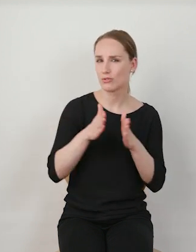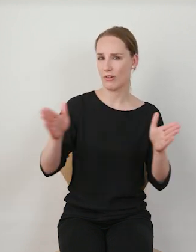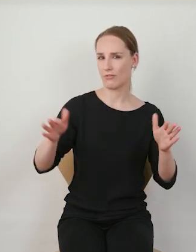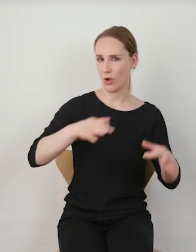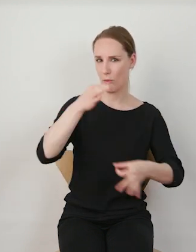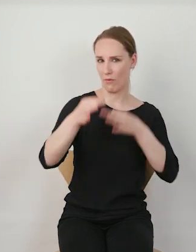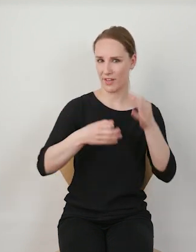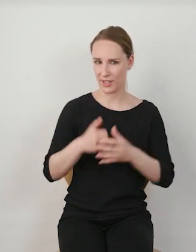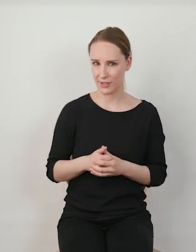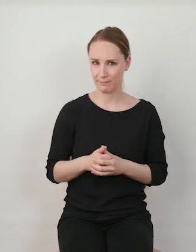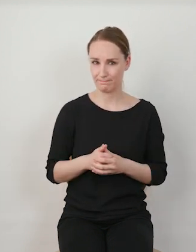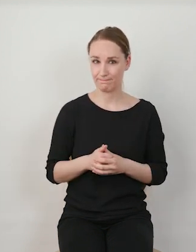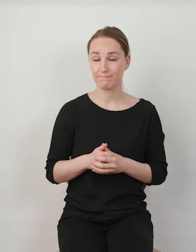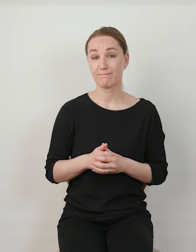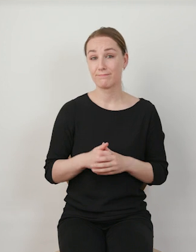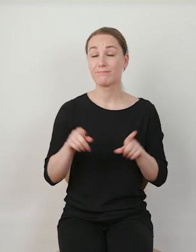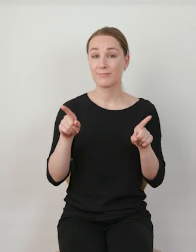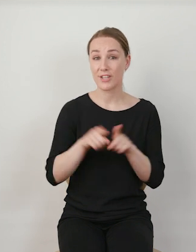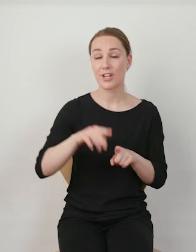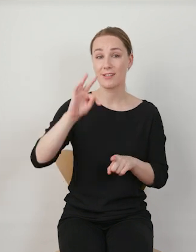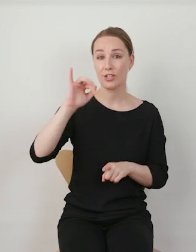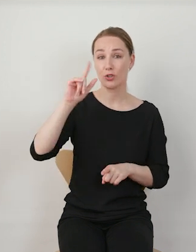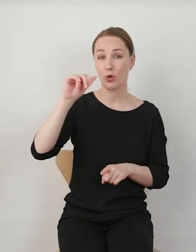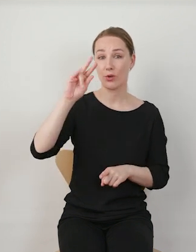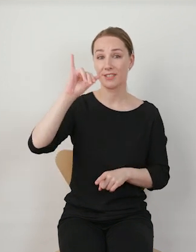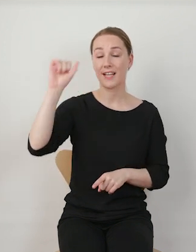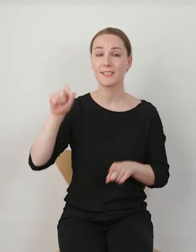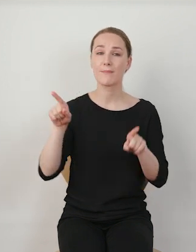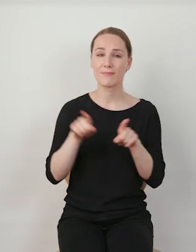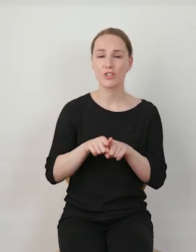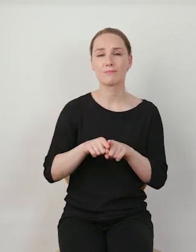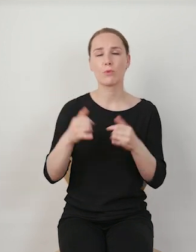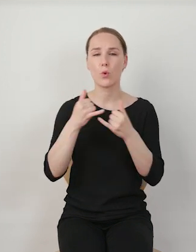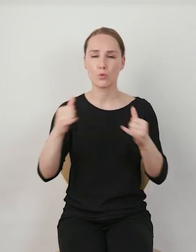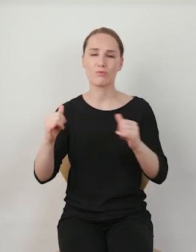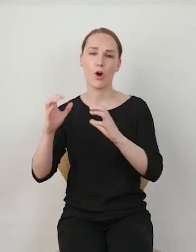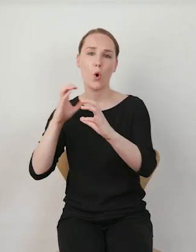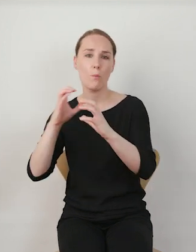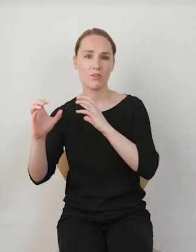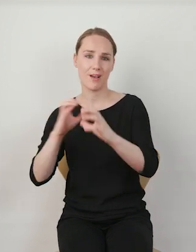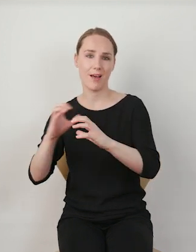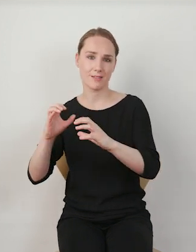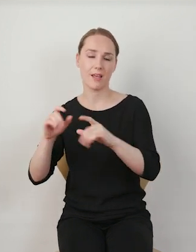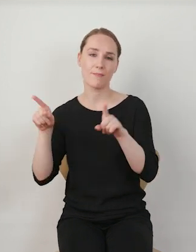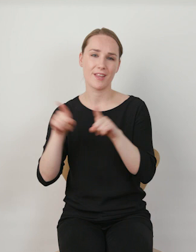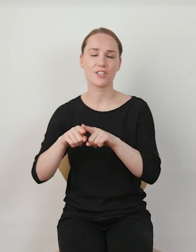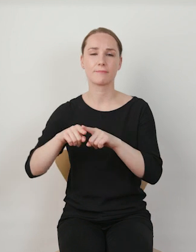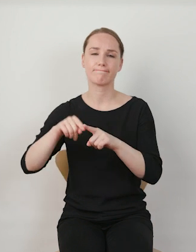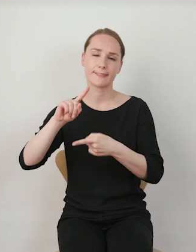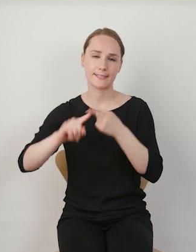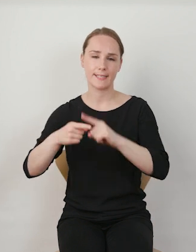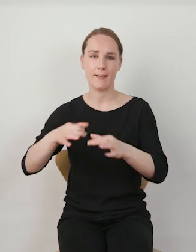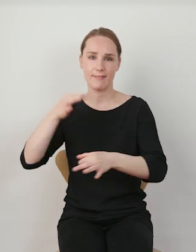TikTokizacja może oznaczać również upodabnianie się do TikToka innych form komunikacji, a także styli